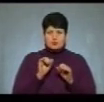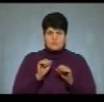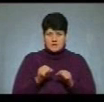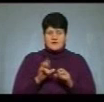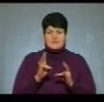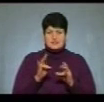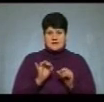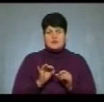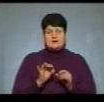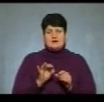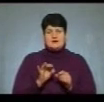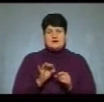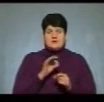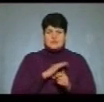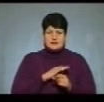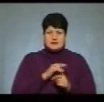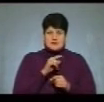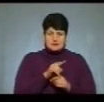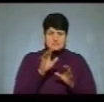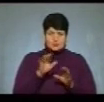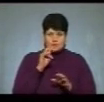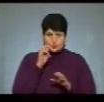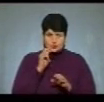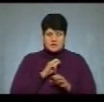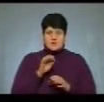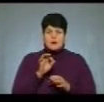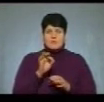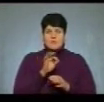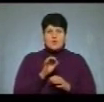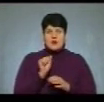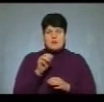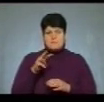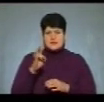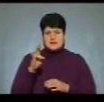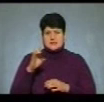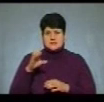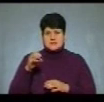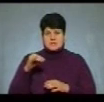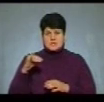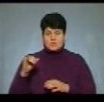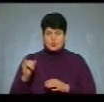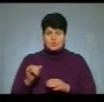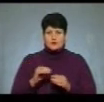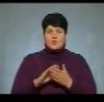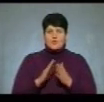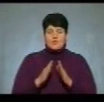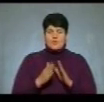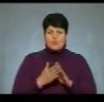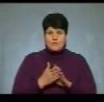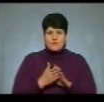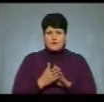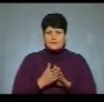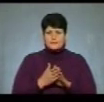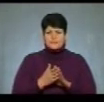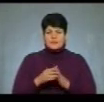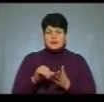засування зомі закону України про амністію у 2016 році. Тому що, зокрема, умов підсудні, і ми в